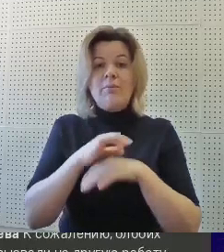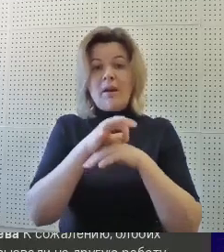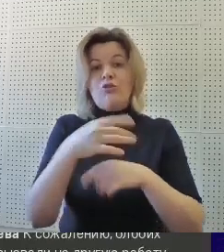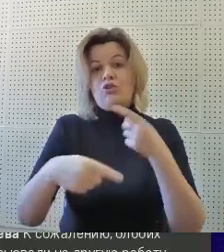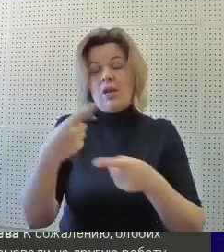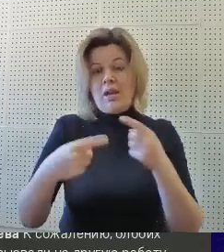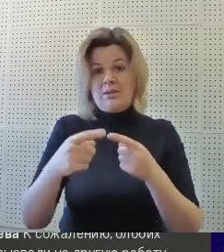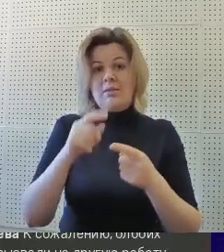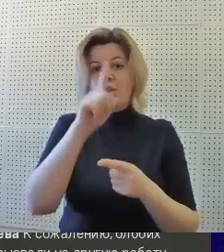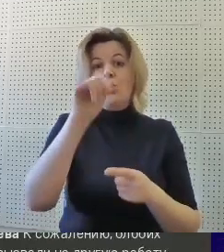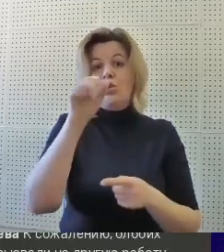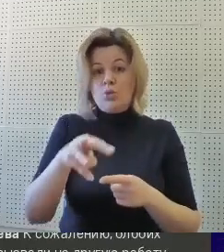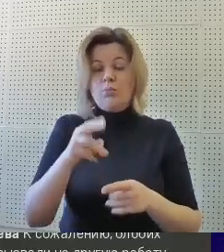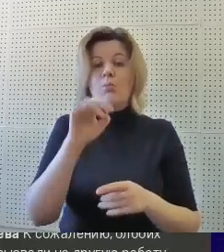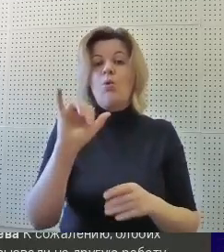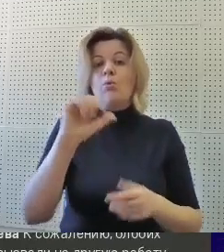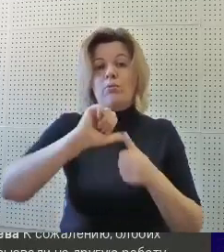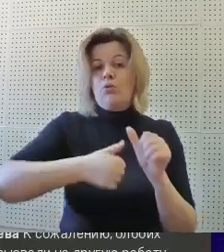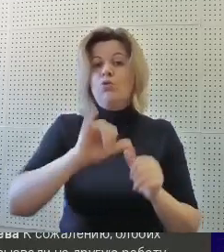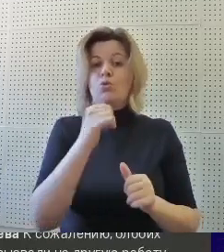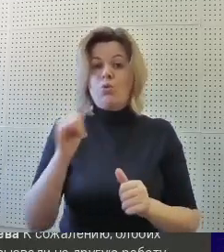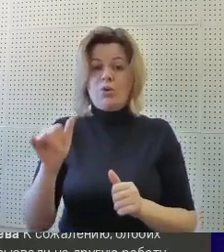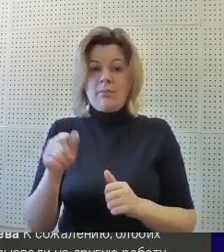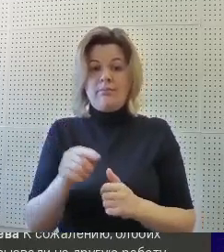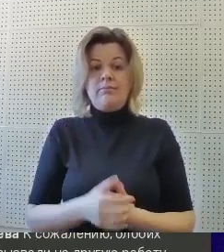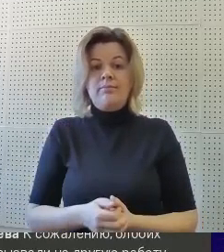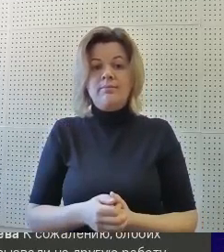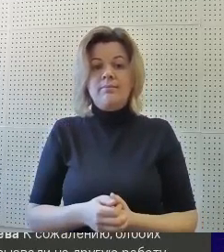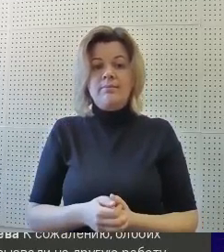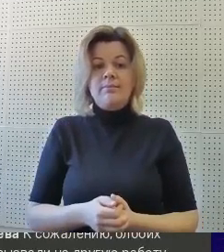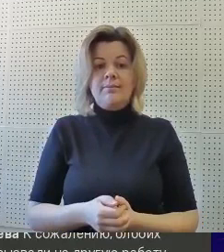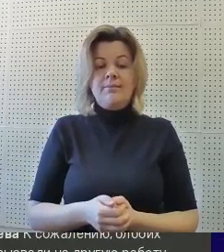платформу Zoom по субботам. Спасибо.